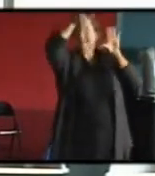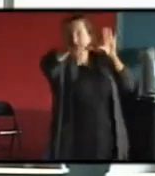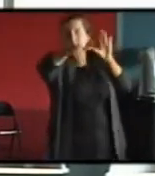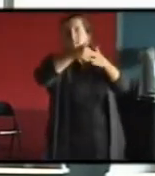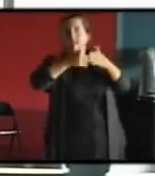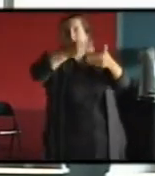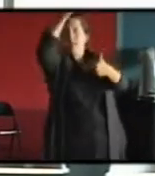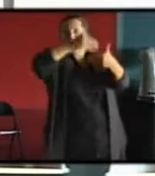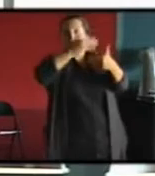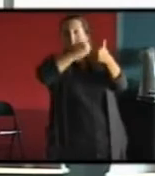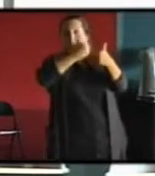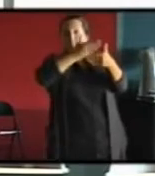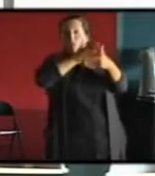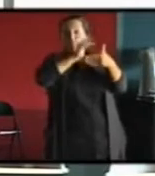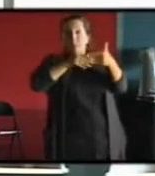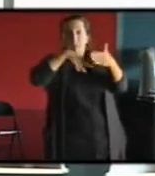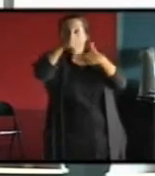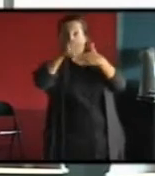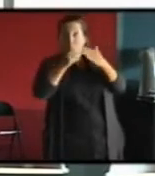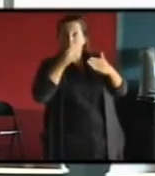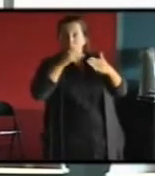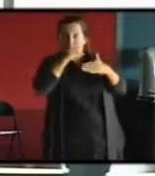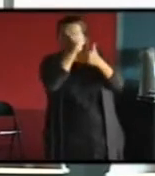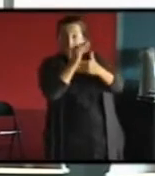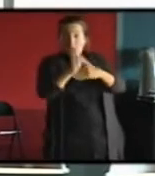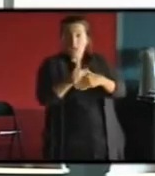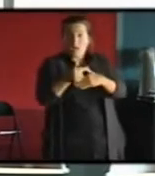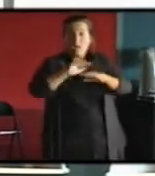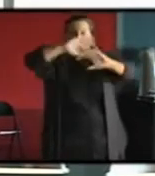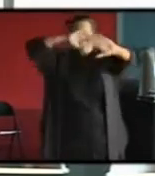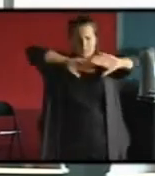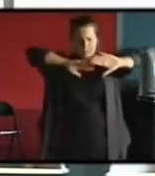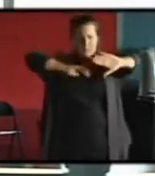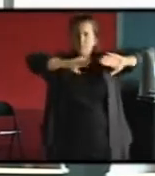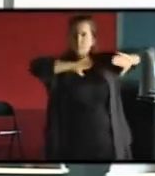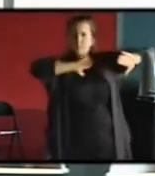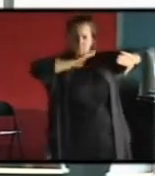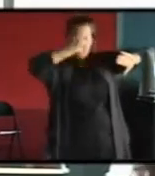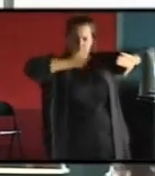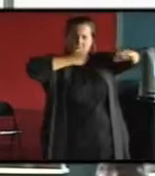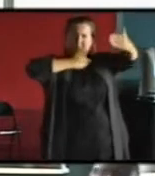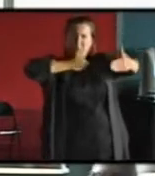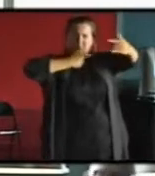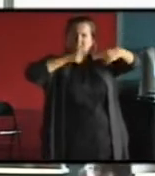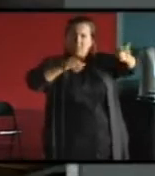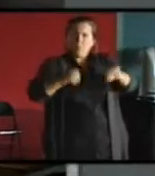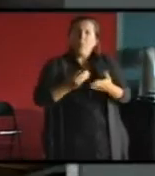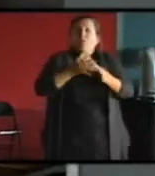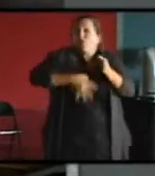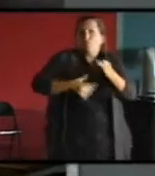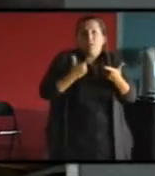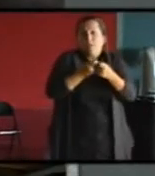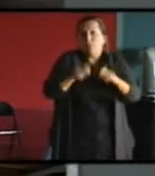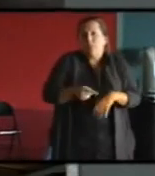isolé par l'extérieur. Donc, on voit bien que sur une même parcelle, on a là des situations différentes et des solutions qui sont différentes.